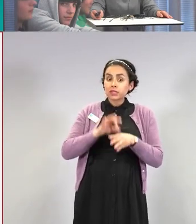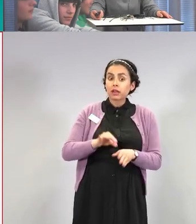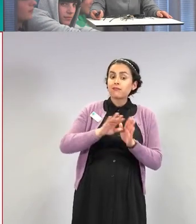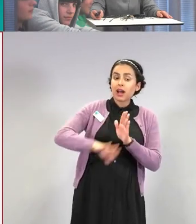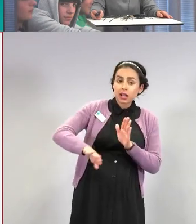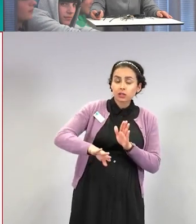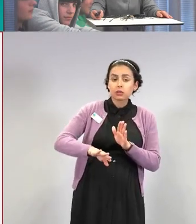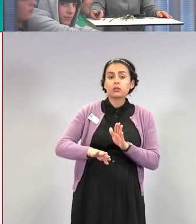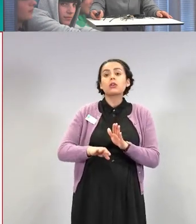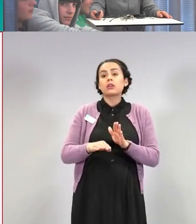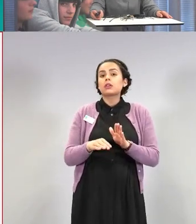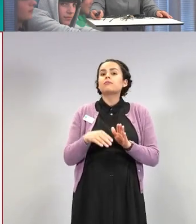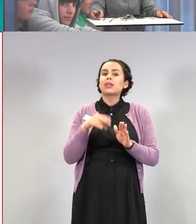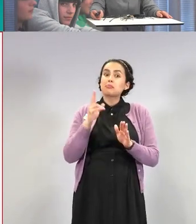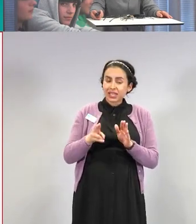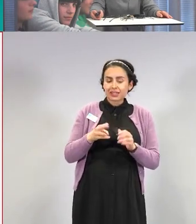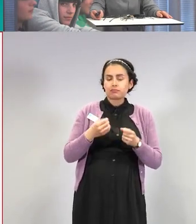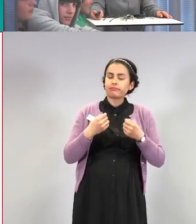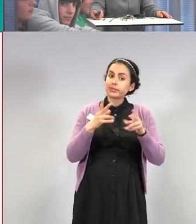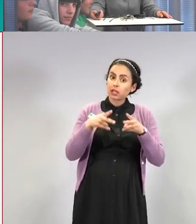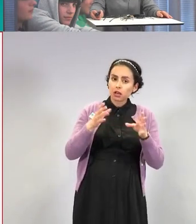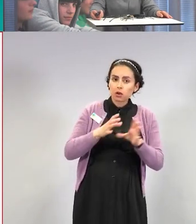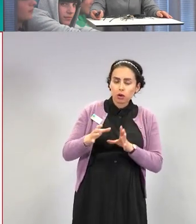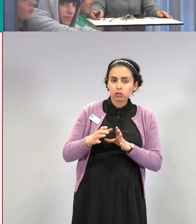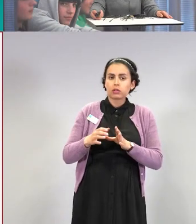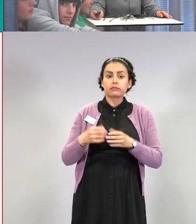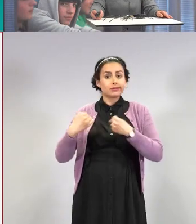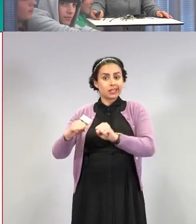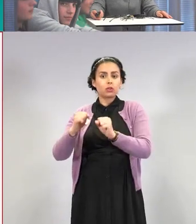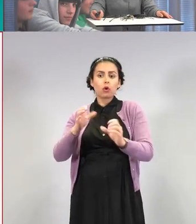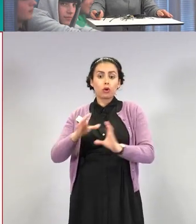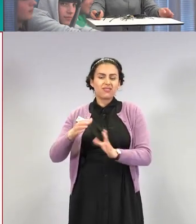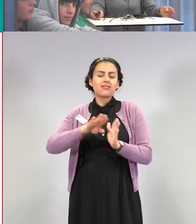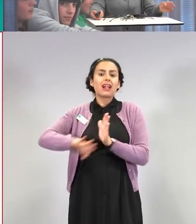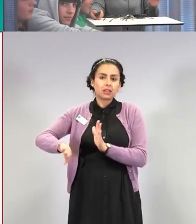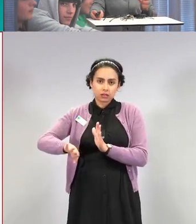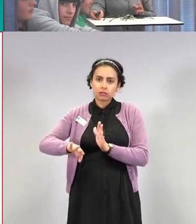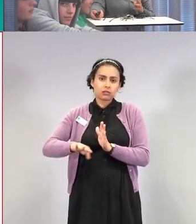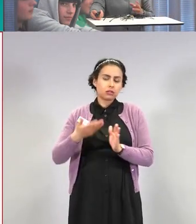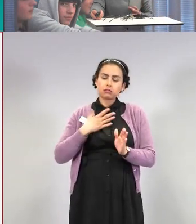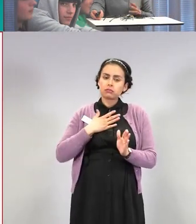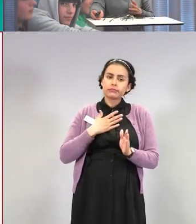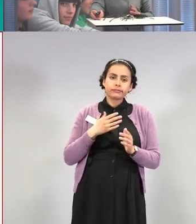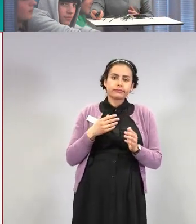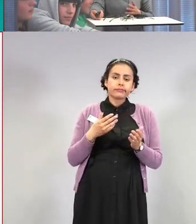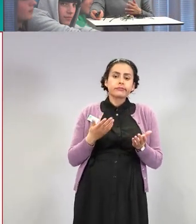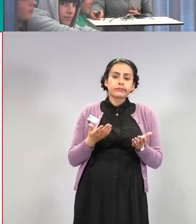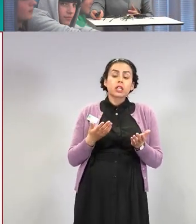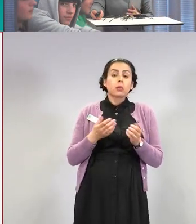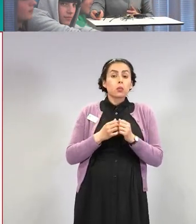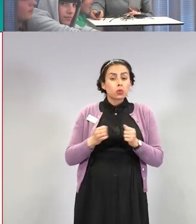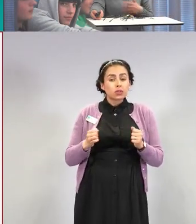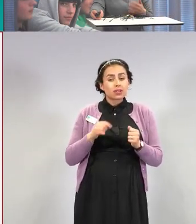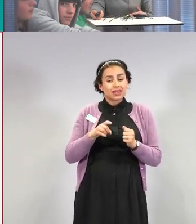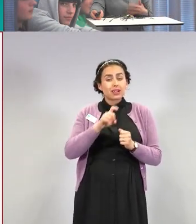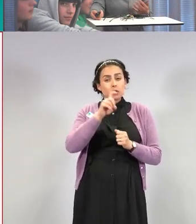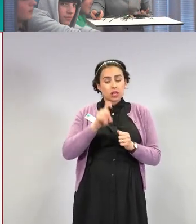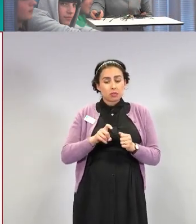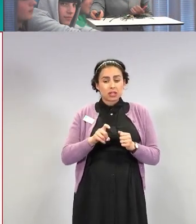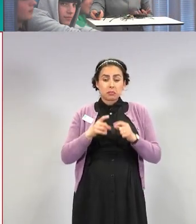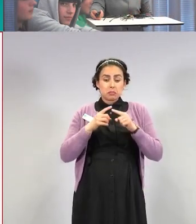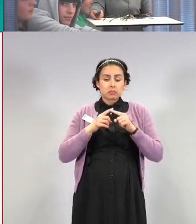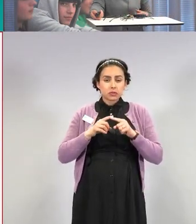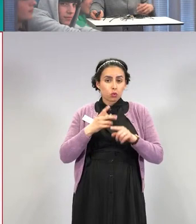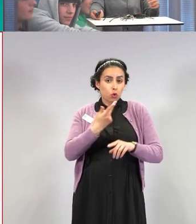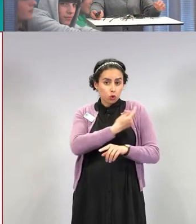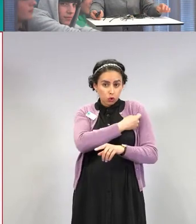sairaalahoidolta, tehohoidolta ja tapauksiltakin. Ongelma on, että hyvin pian rokottamisen jälkeen rokote ei